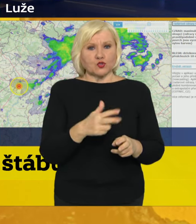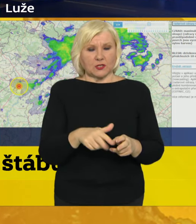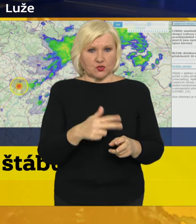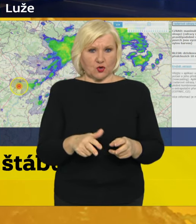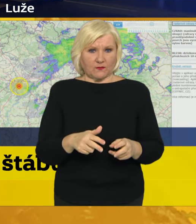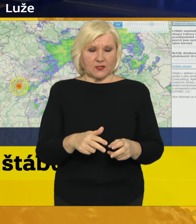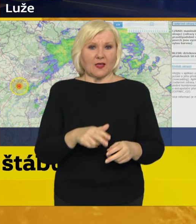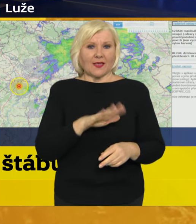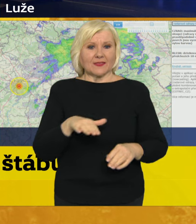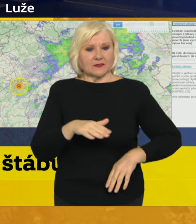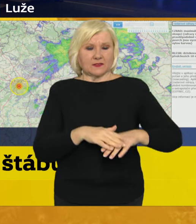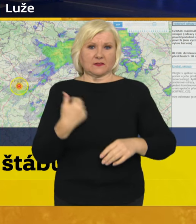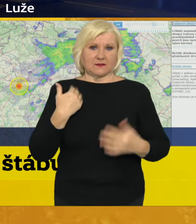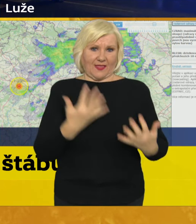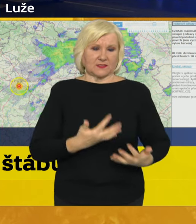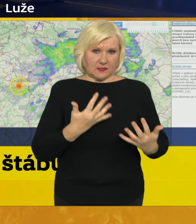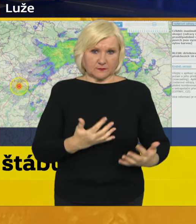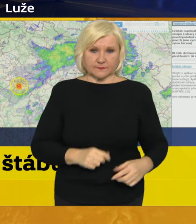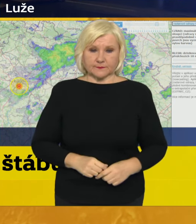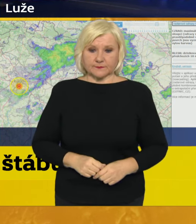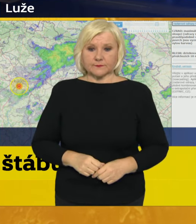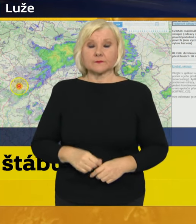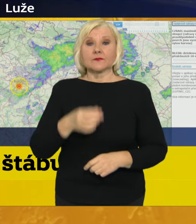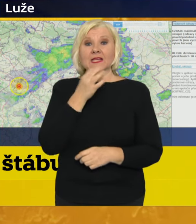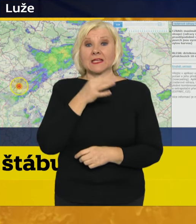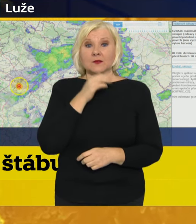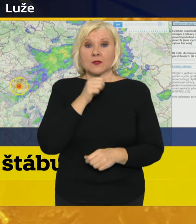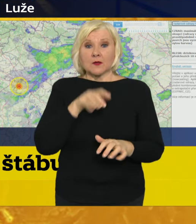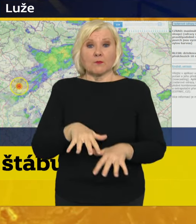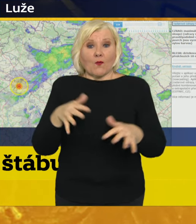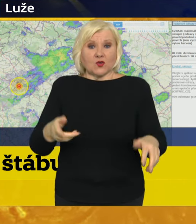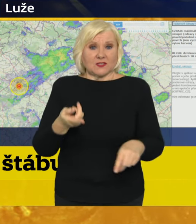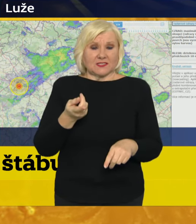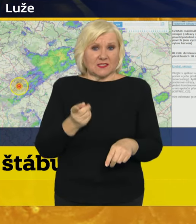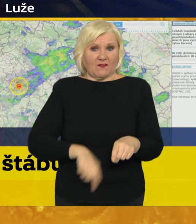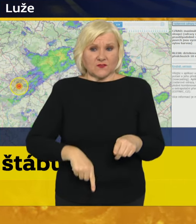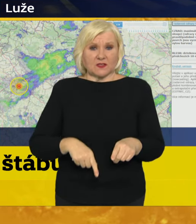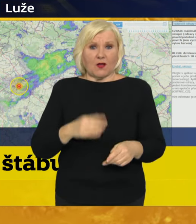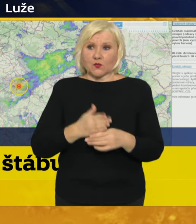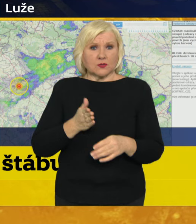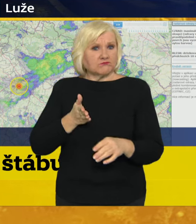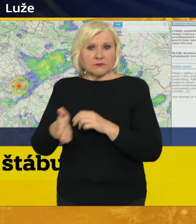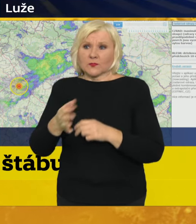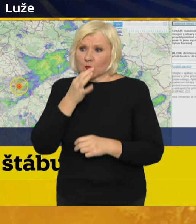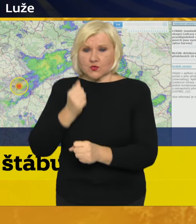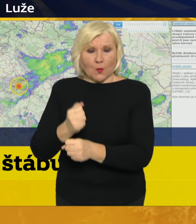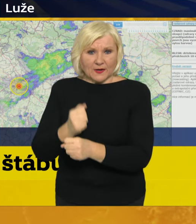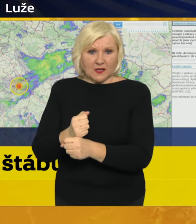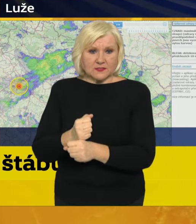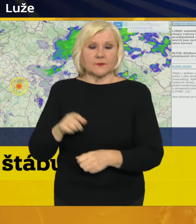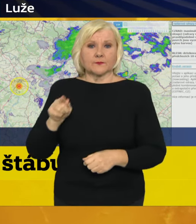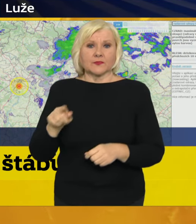starší deseti let. V případě, že vám povodně znemožnili dostat se do práce, zaměstnavatel vám